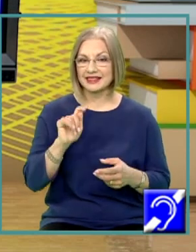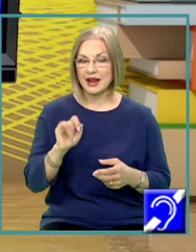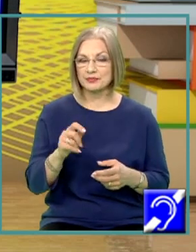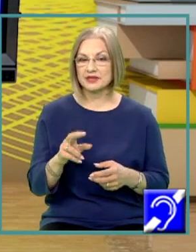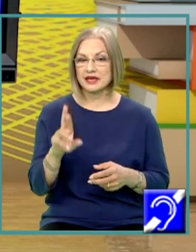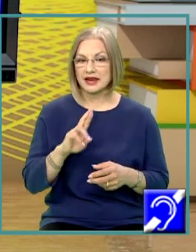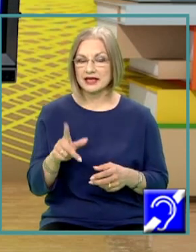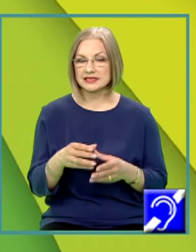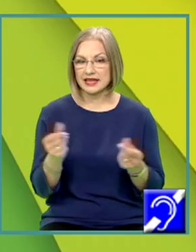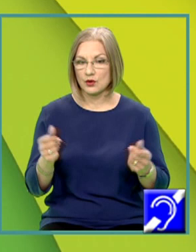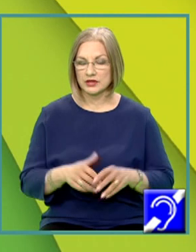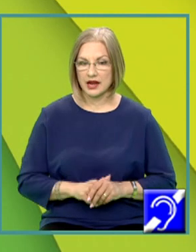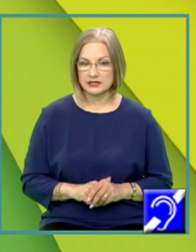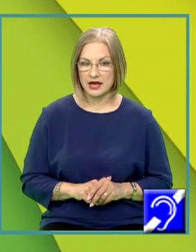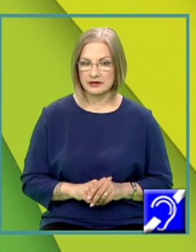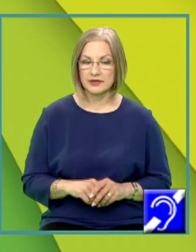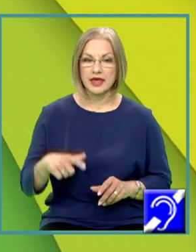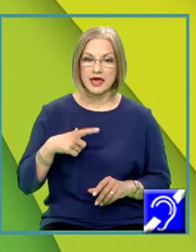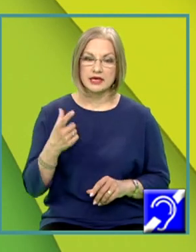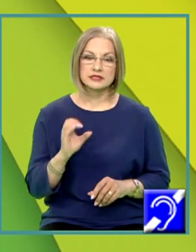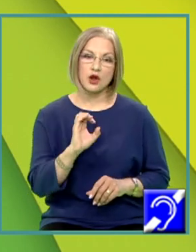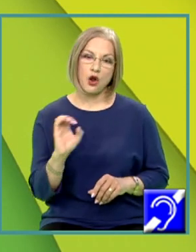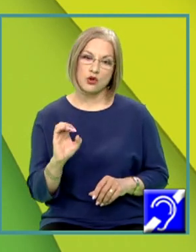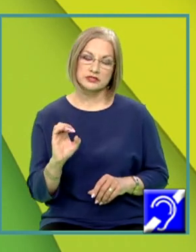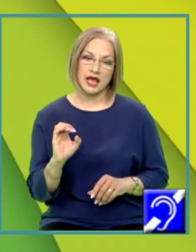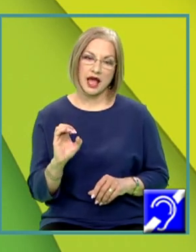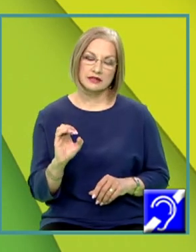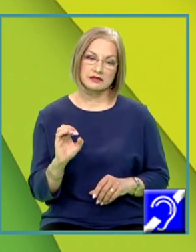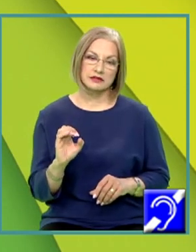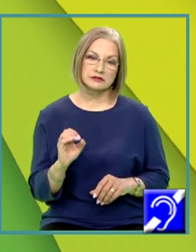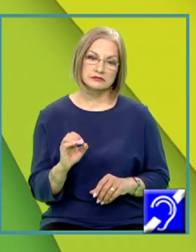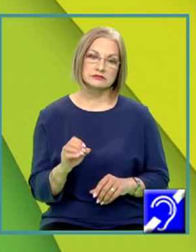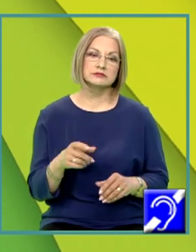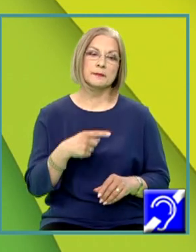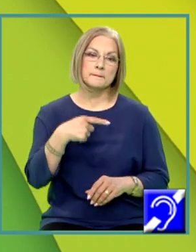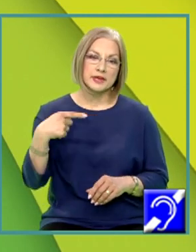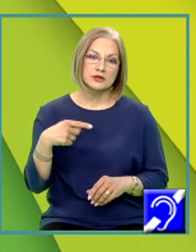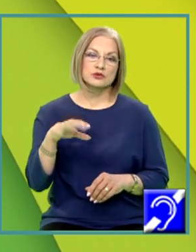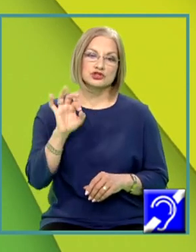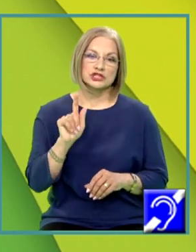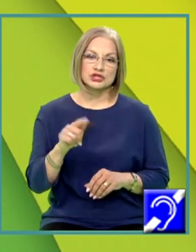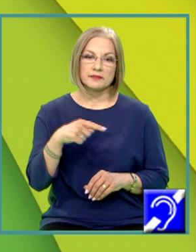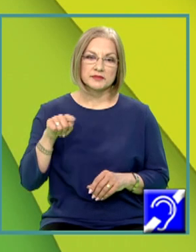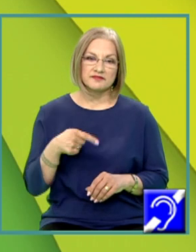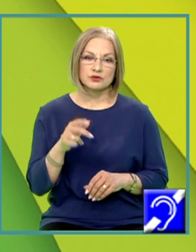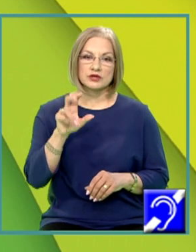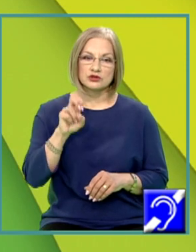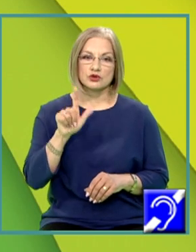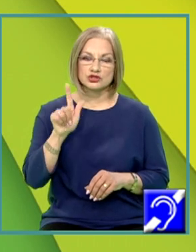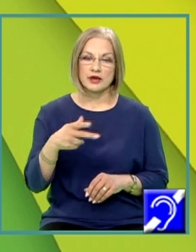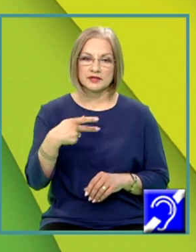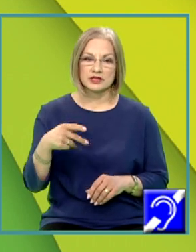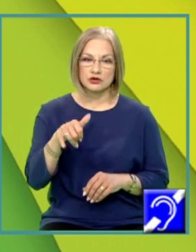reacții de neutralizare. Și este o constantă, am spus-o și mai devreme, minus 57,27